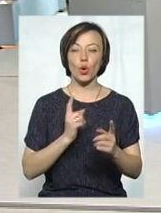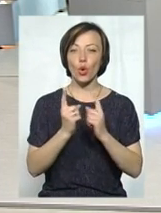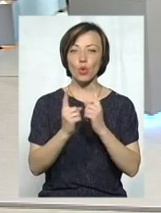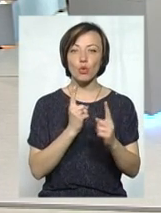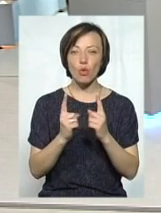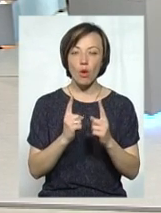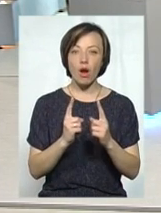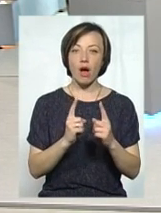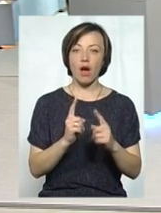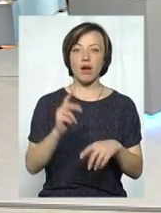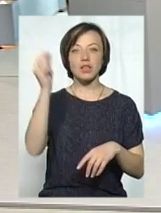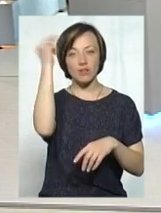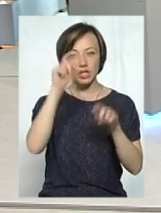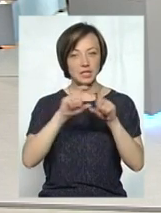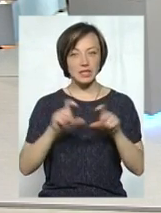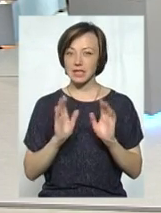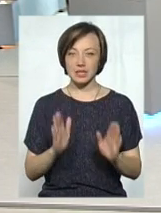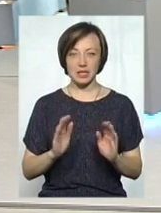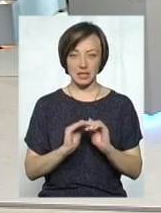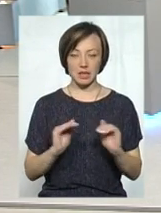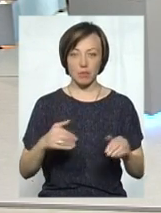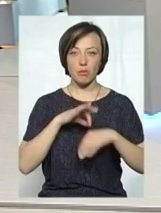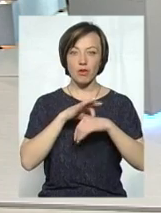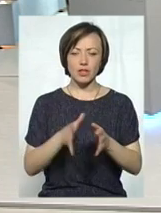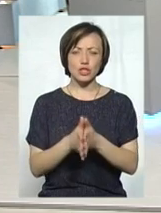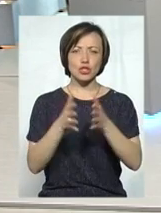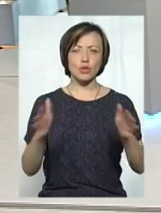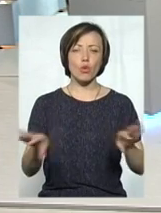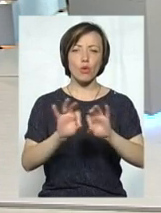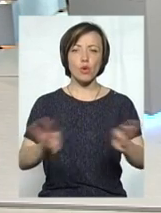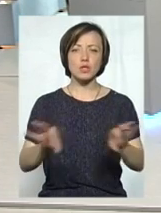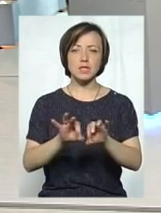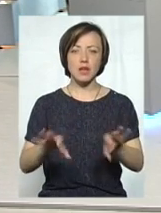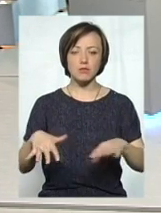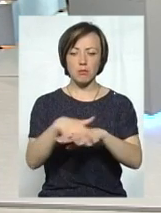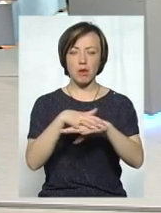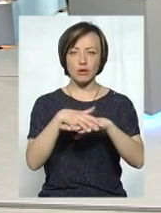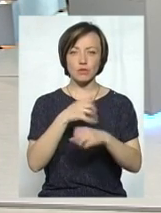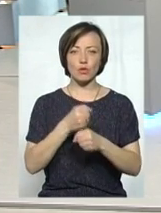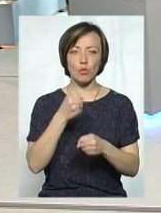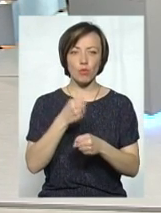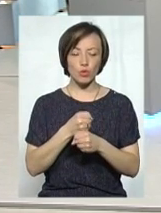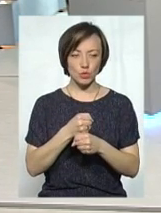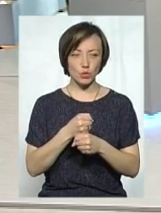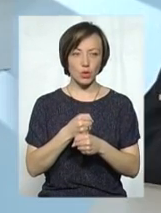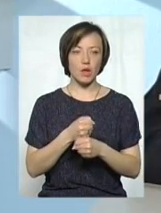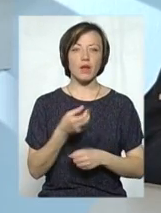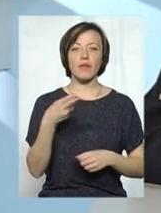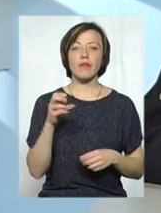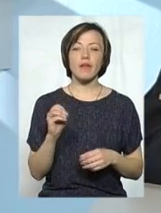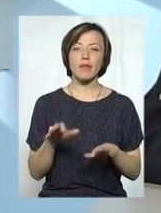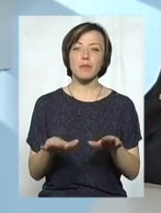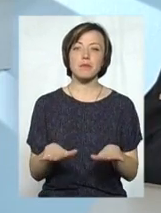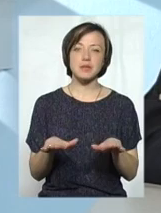на довчальних закладах, або не тільки на дітях. Ми проводили широку роз'яснювальну і масову, я би сказав, роботу, як на